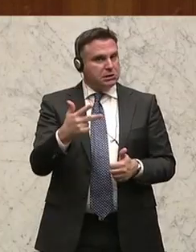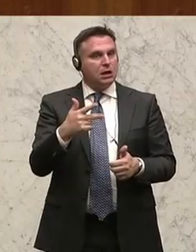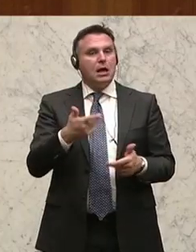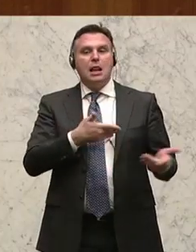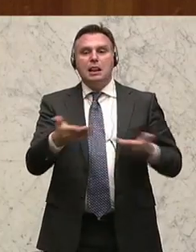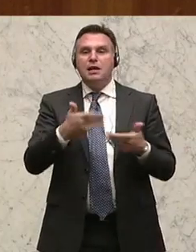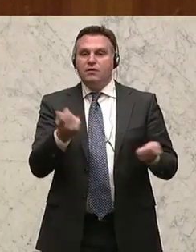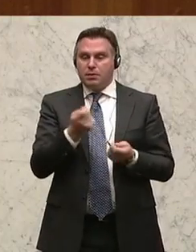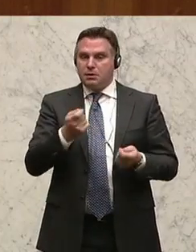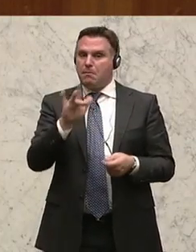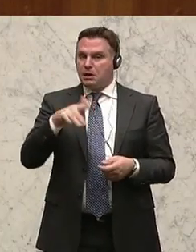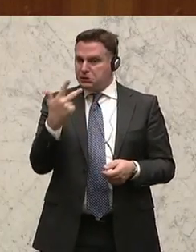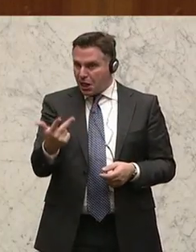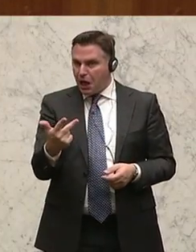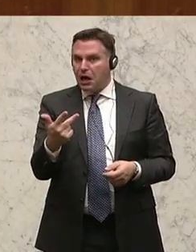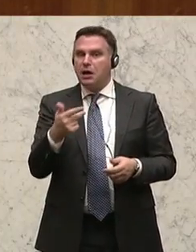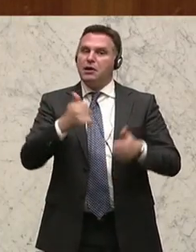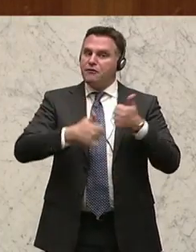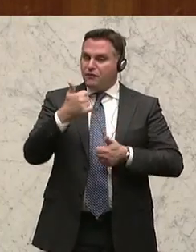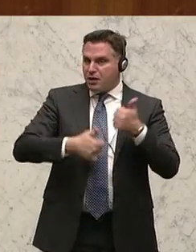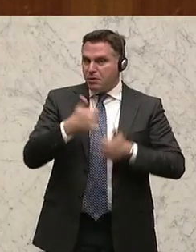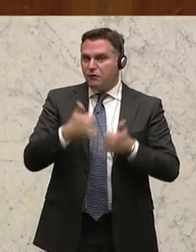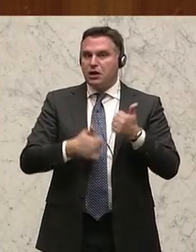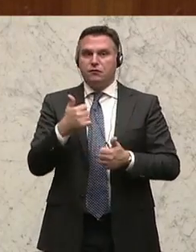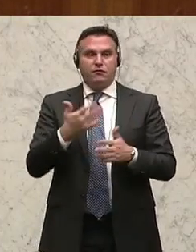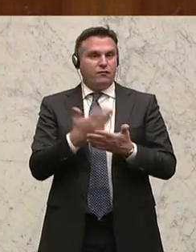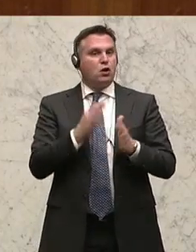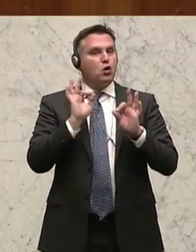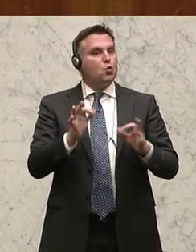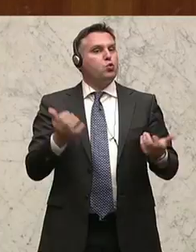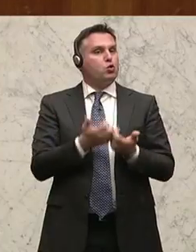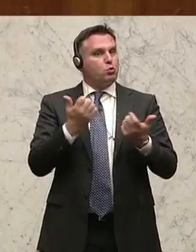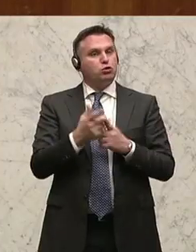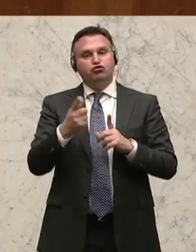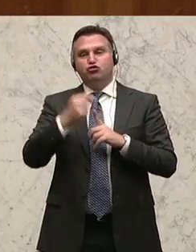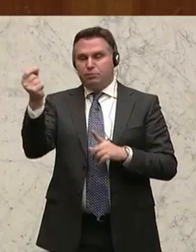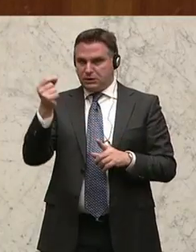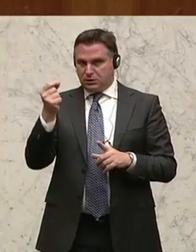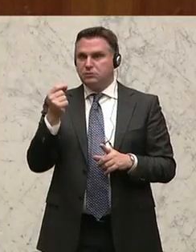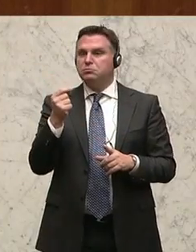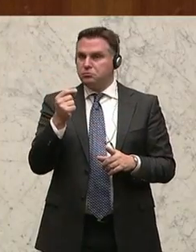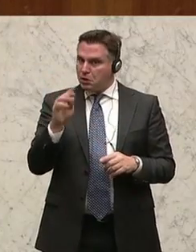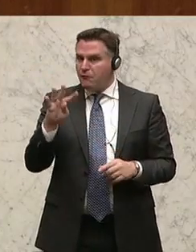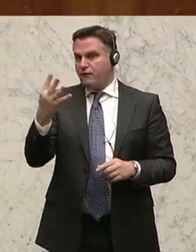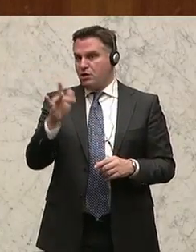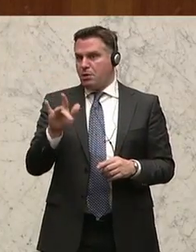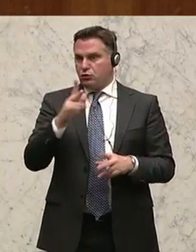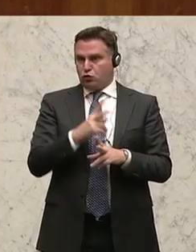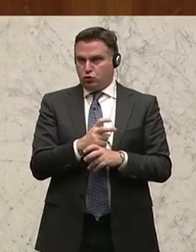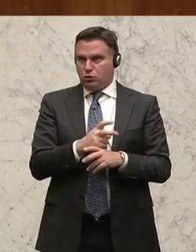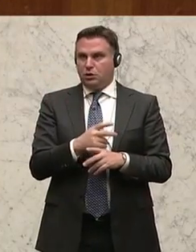heimischen Zulieferbetriebe, Platz drei. Wettbewerbsfähigkeit durch einzigartige Produkte und Prozesse, die Unternehmer, Platz vier.